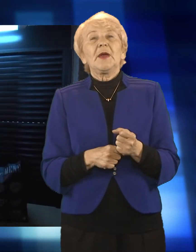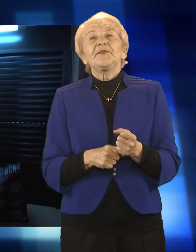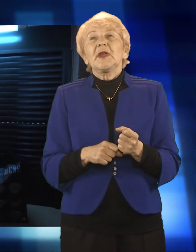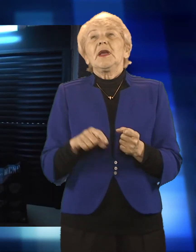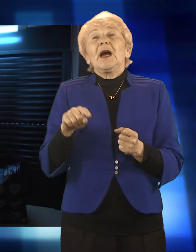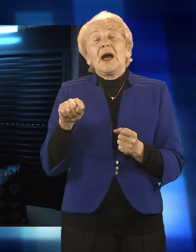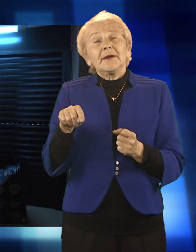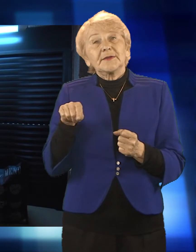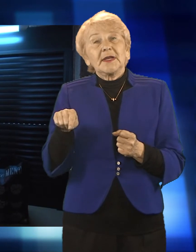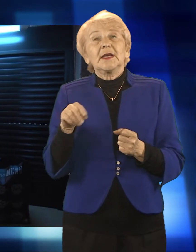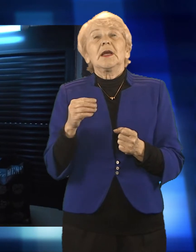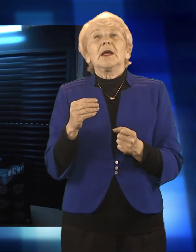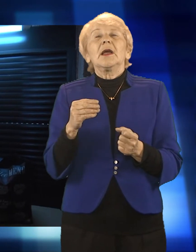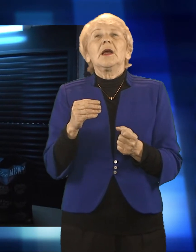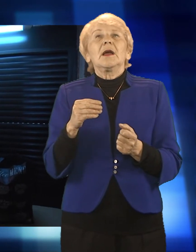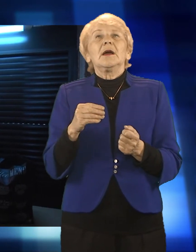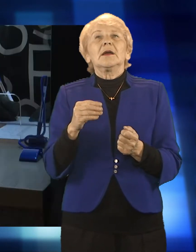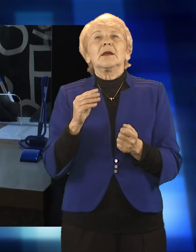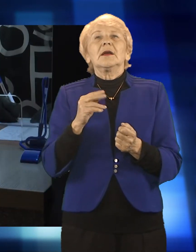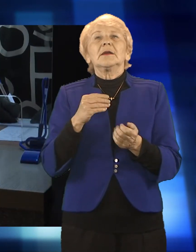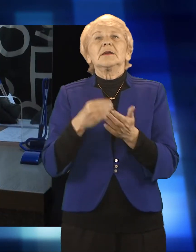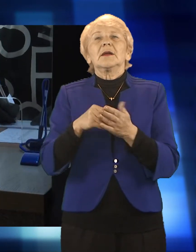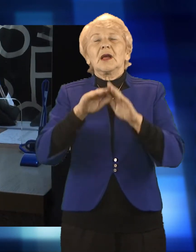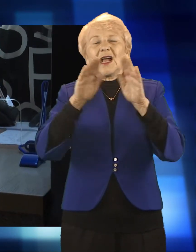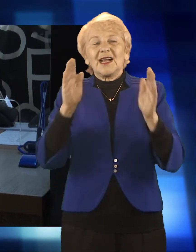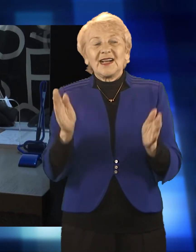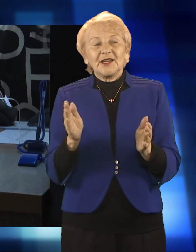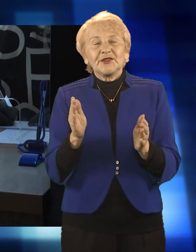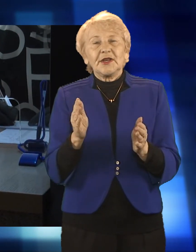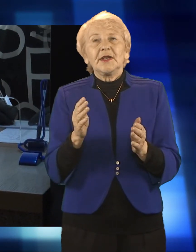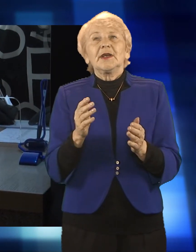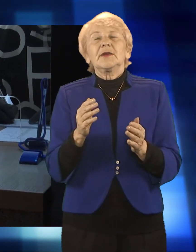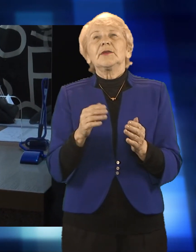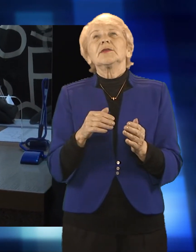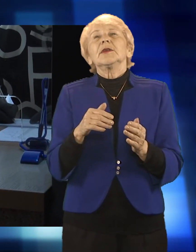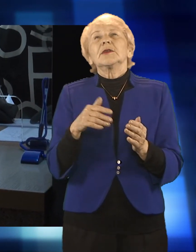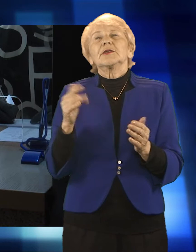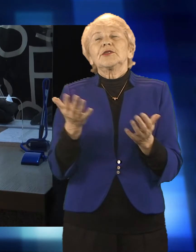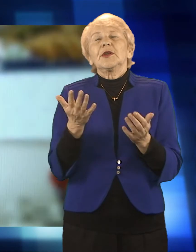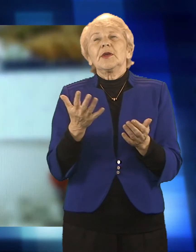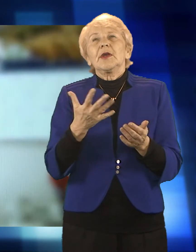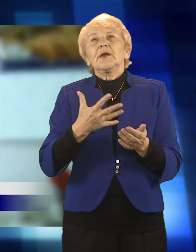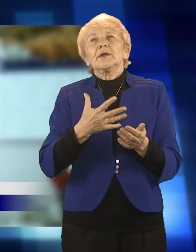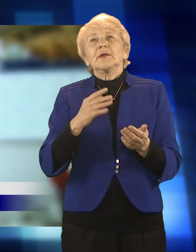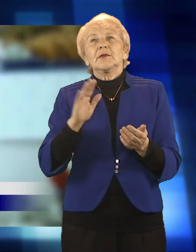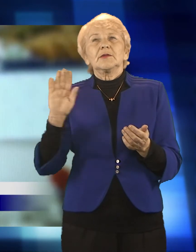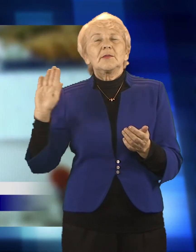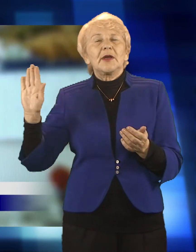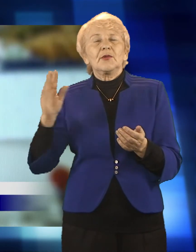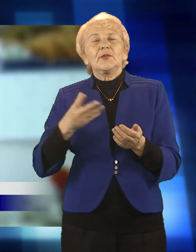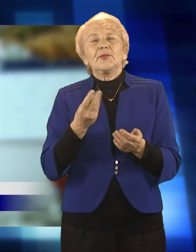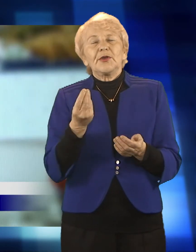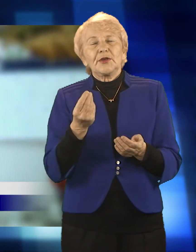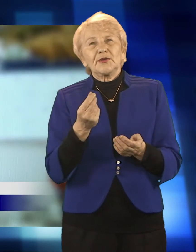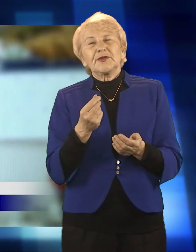Istotna zmiana dotyczy także funkcjonowania kasy, w której klienci OPS-u mogą pobierać należne im świadczenia. Wypłata odbywa się w